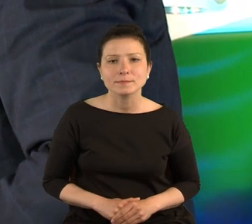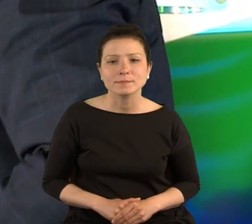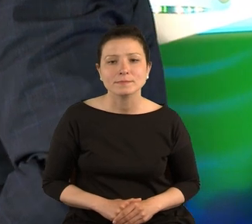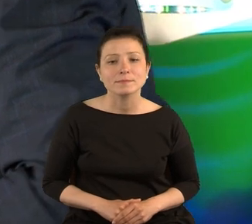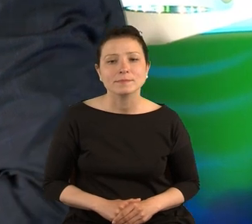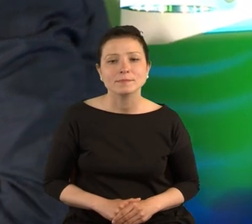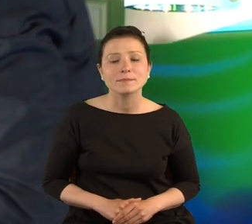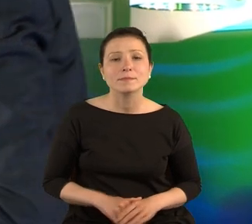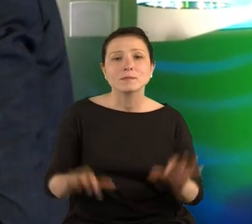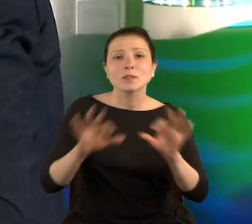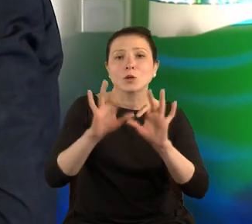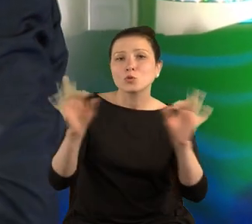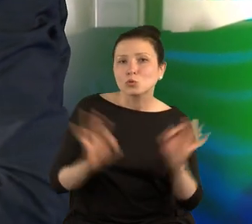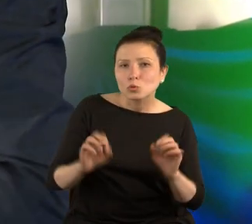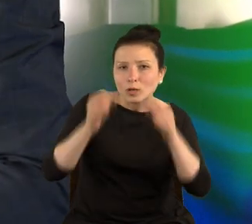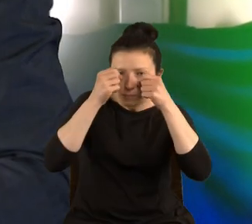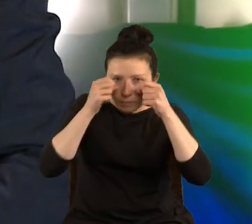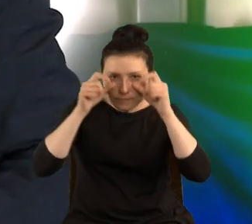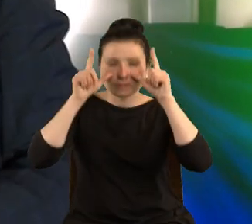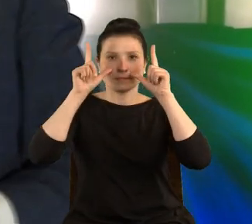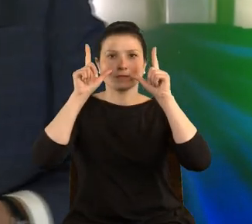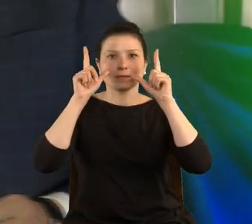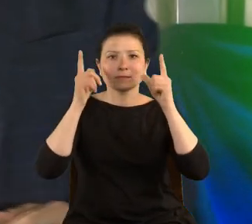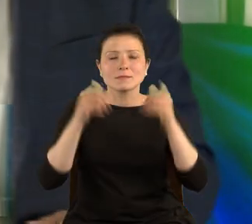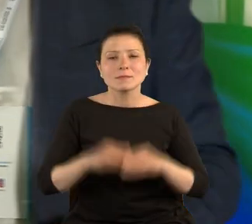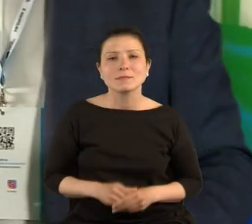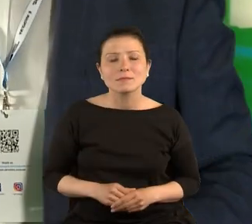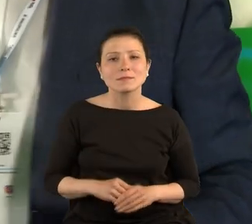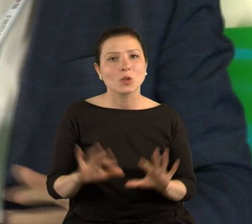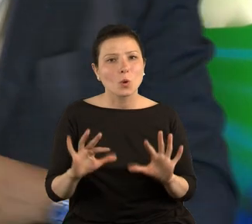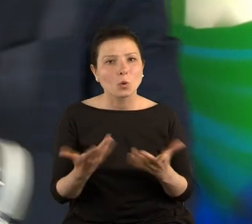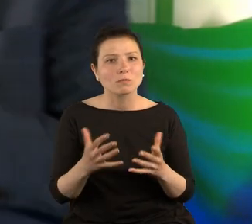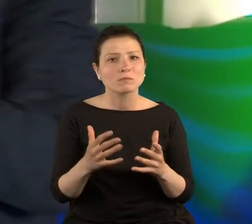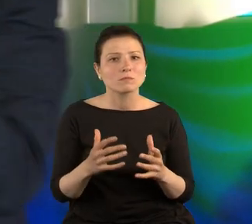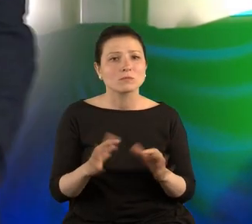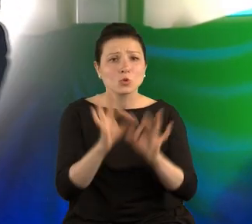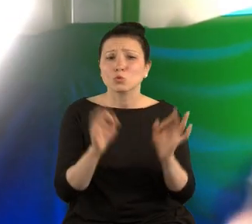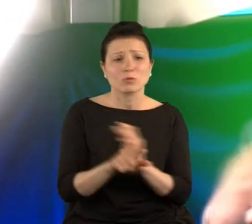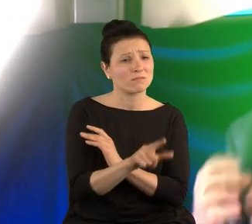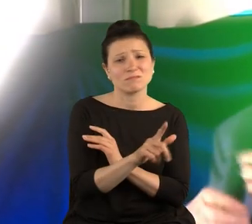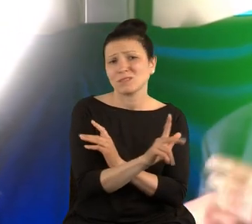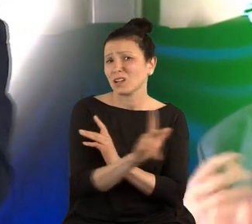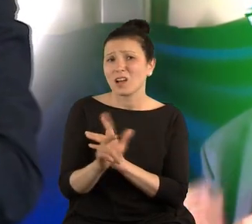Sztuka otwierania oczu to jest sztuka każdego z nas.